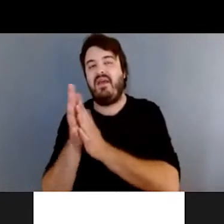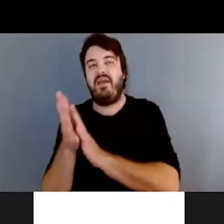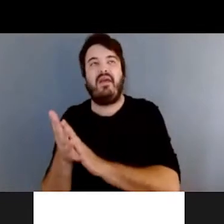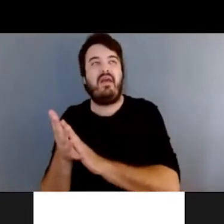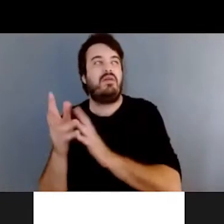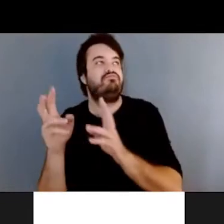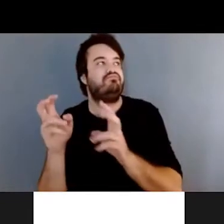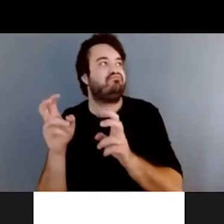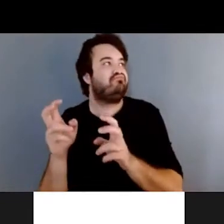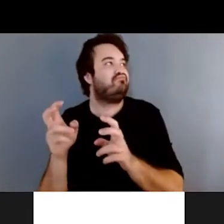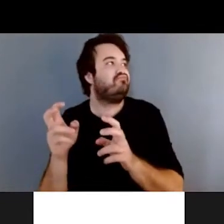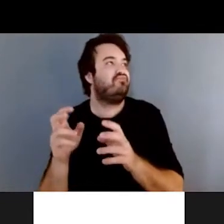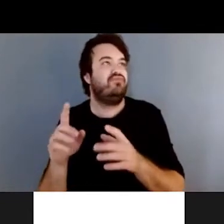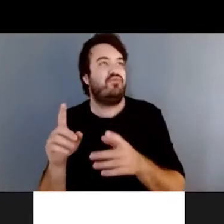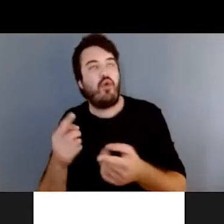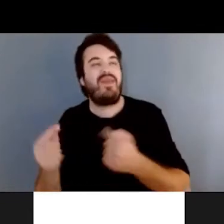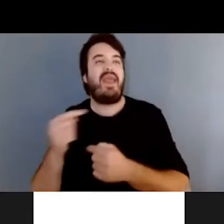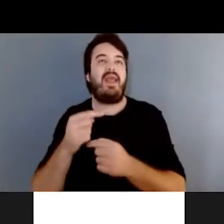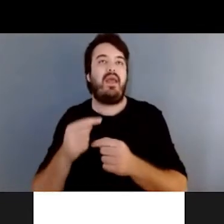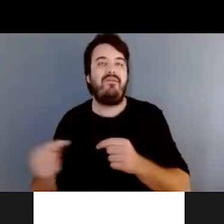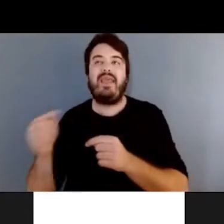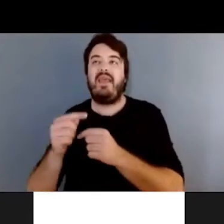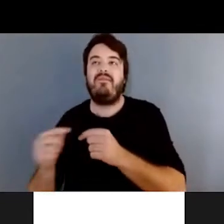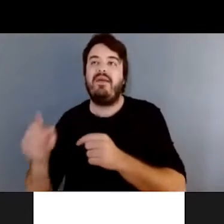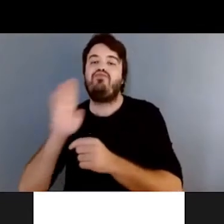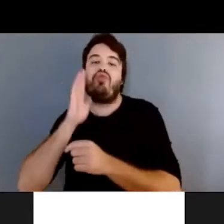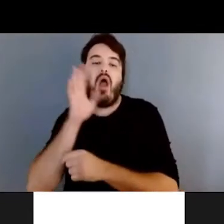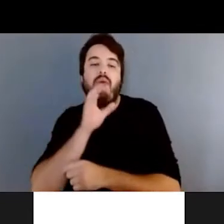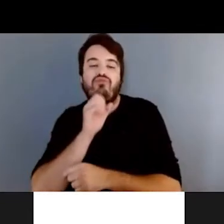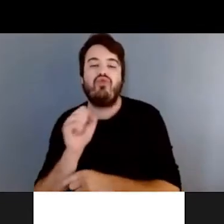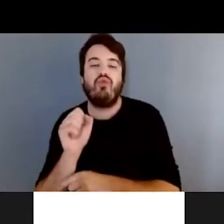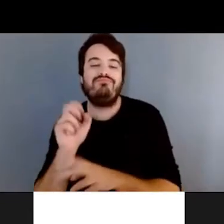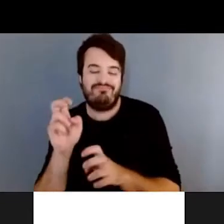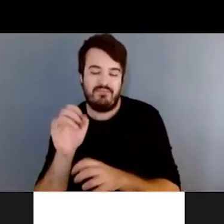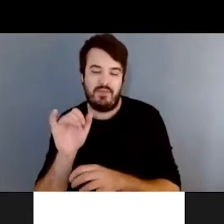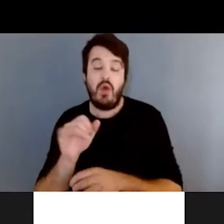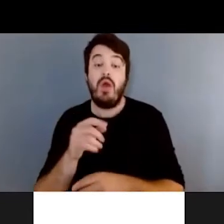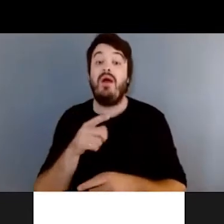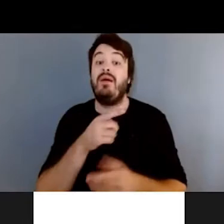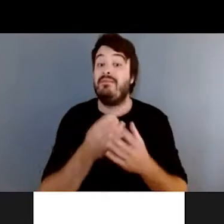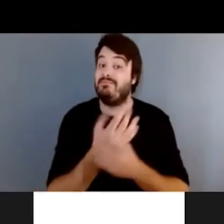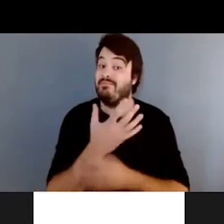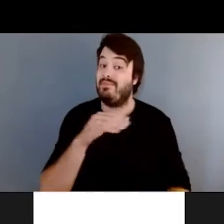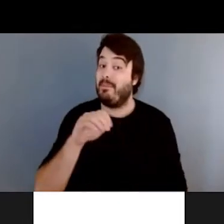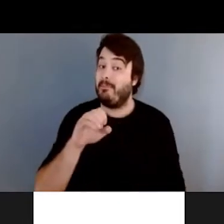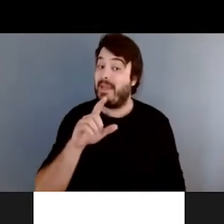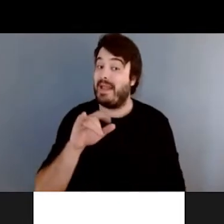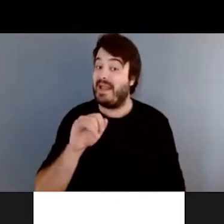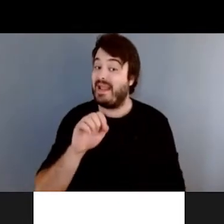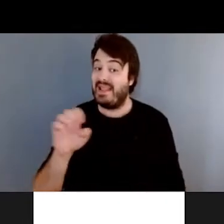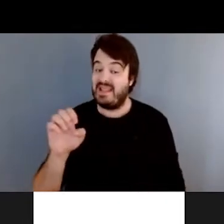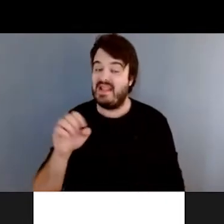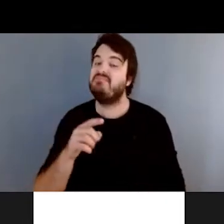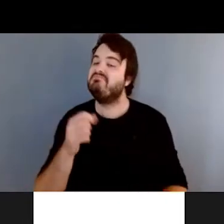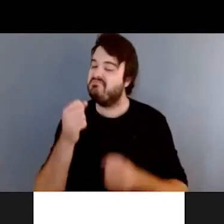qui revient quand on est plus âgé. Et la mélisse, elle est intéressante aussi pour ces